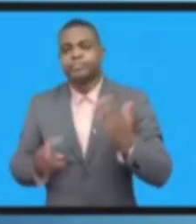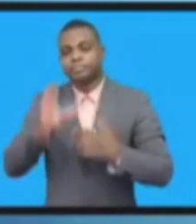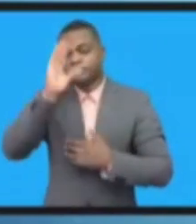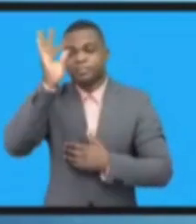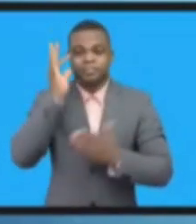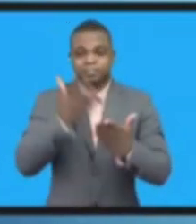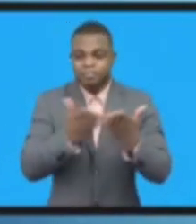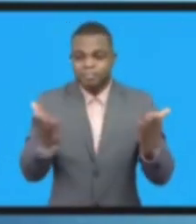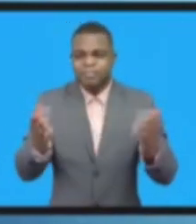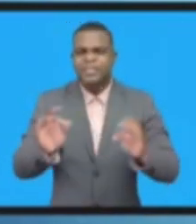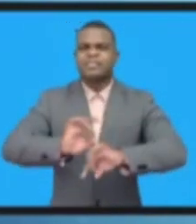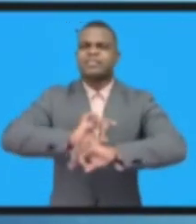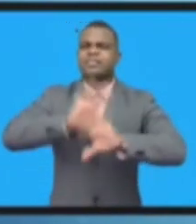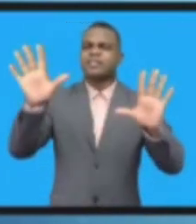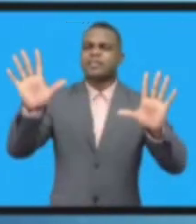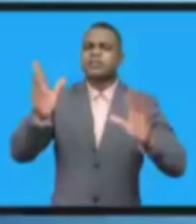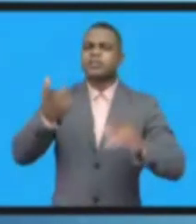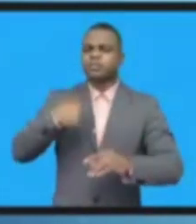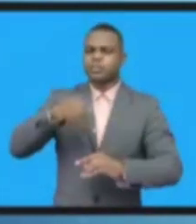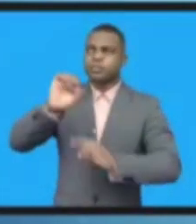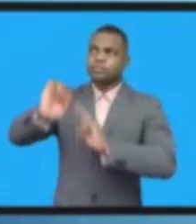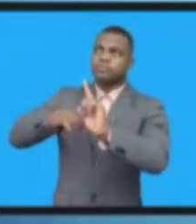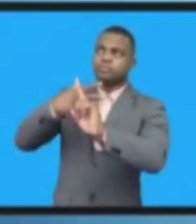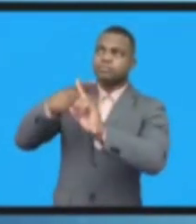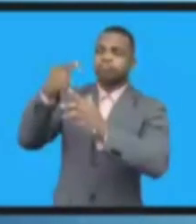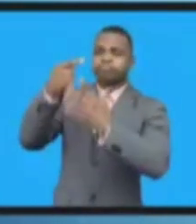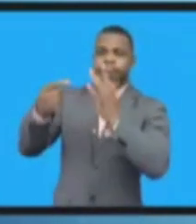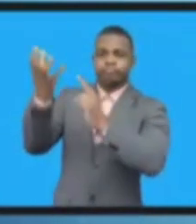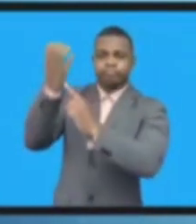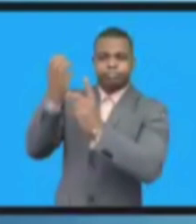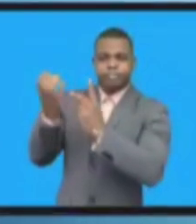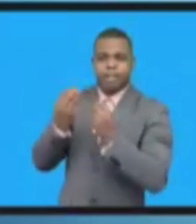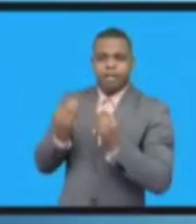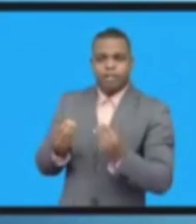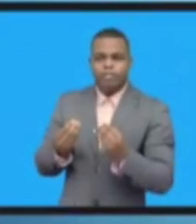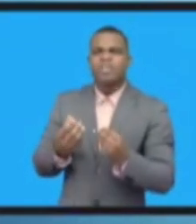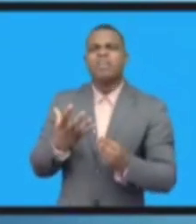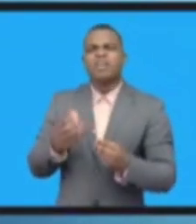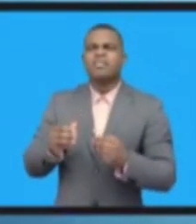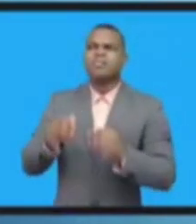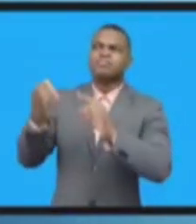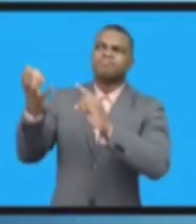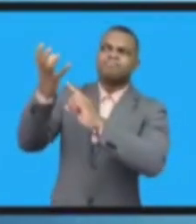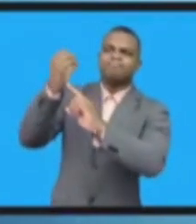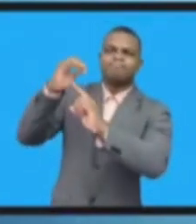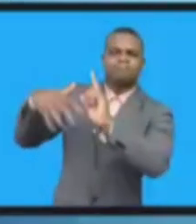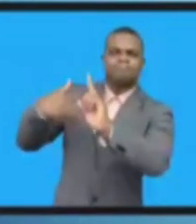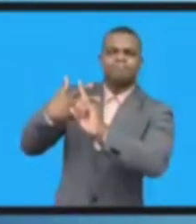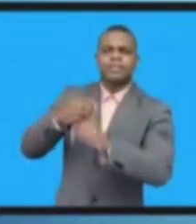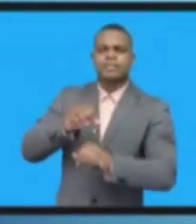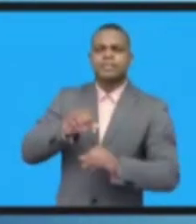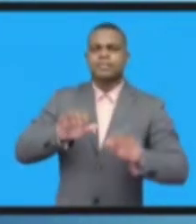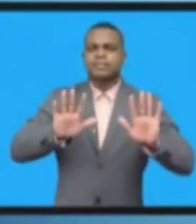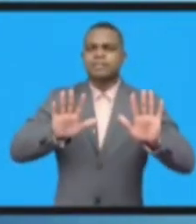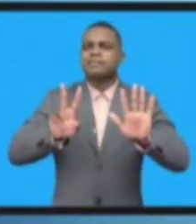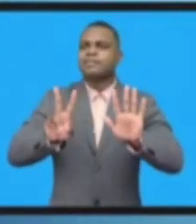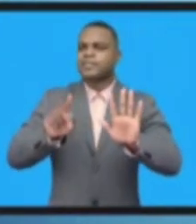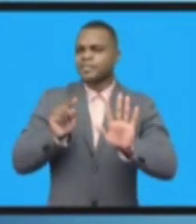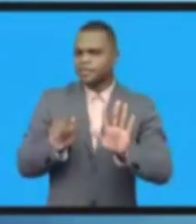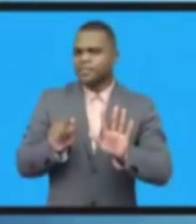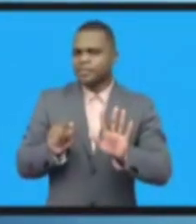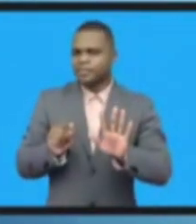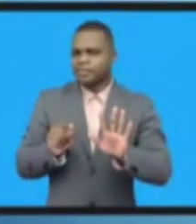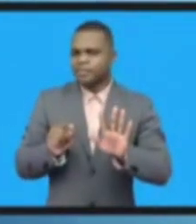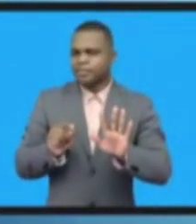развития без ИКТ и их возможностей. И поэтому хочу задать вам вопрос.